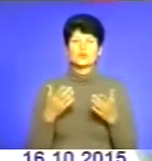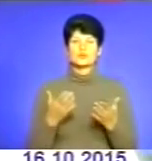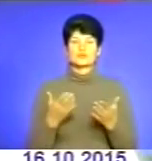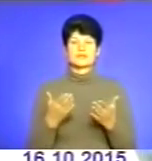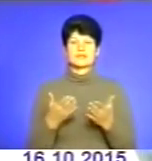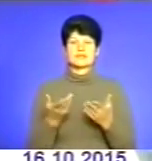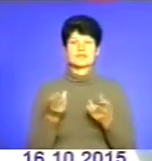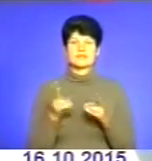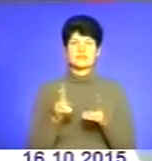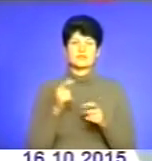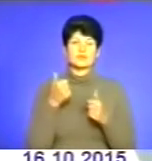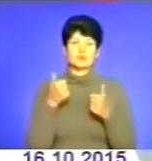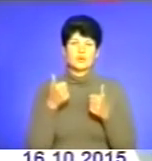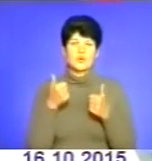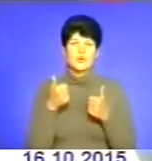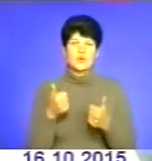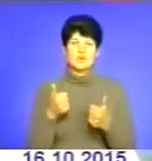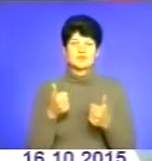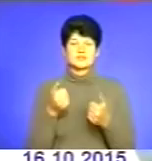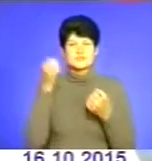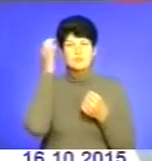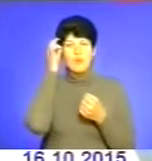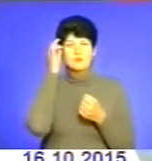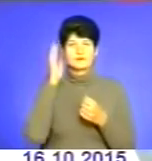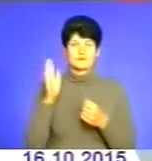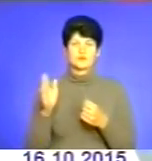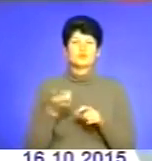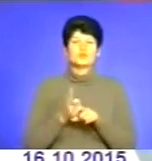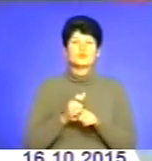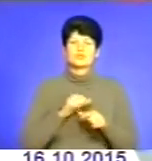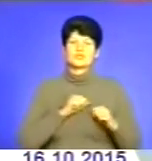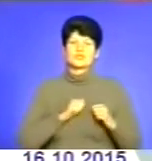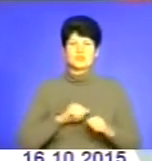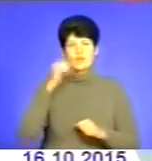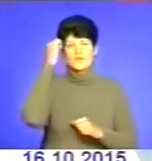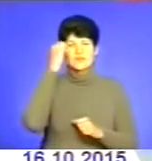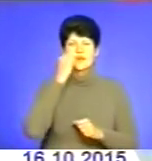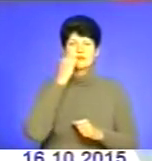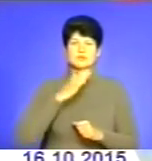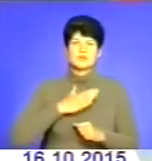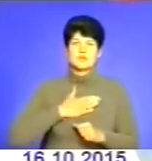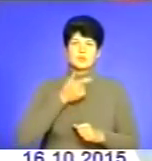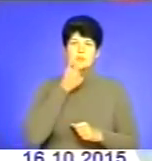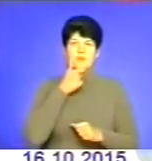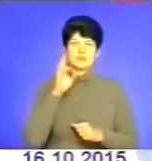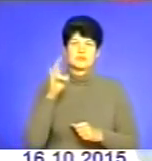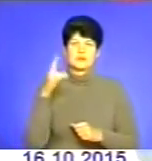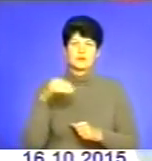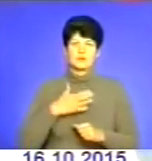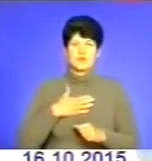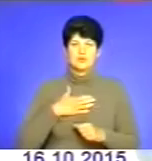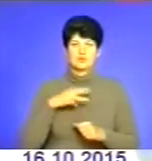остануться лише дуже добрі, хороші спогади. Дуже-дуже щиро дячні нашому пану Надову, нашому меру.